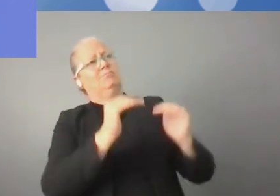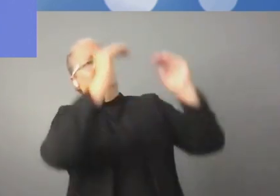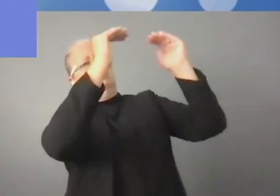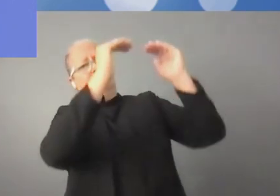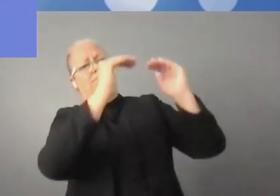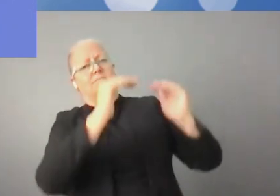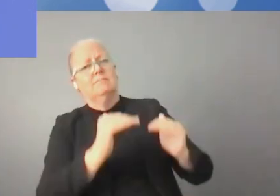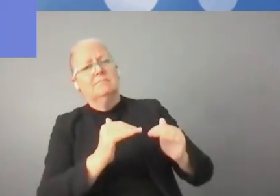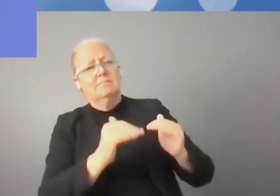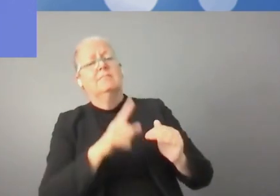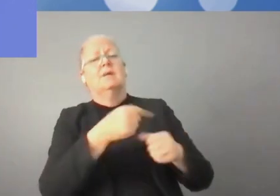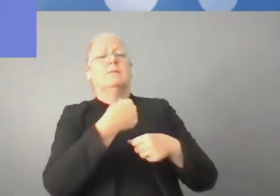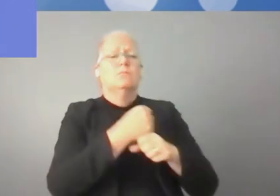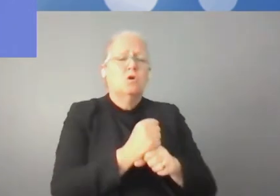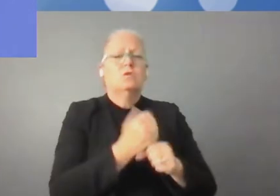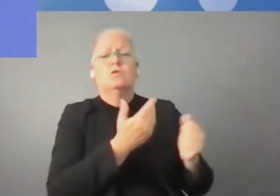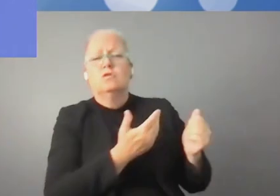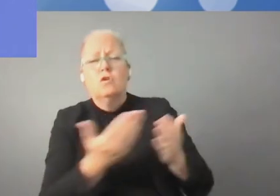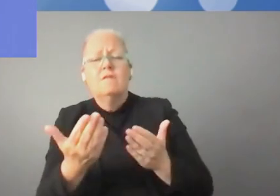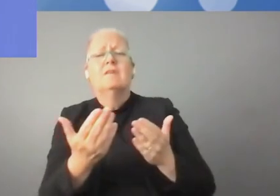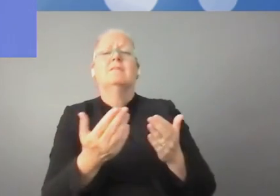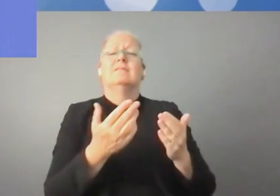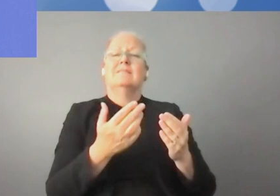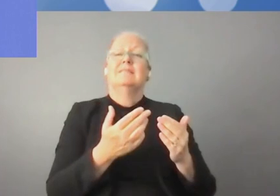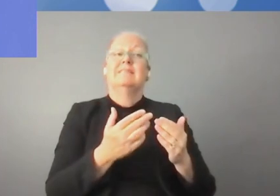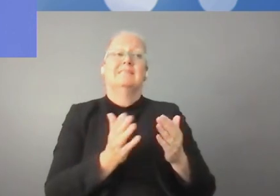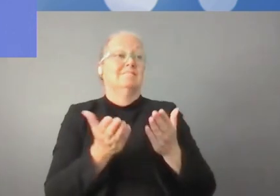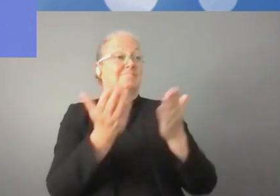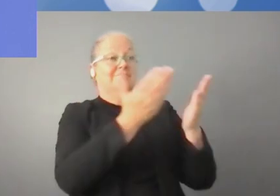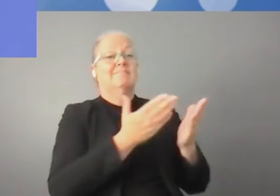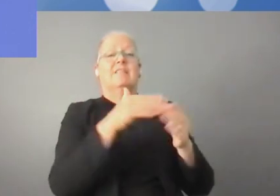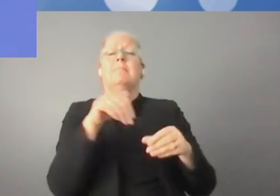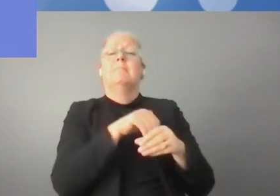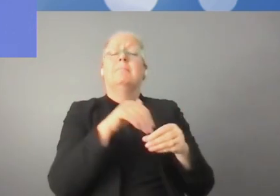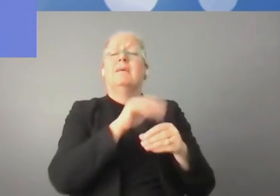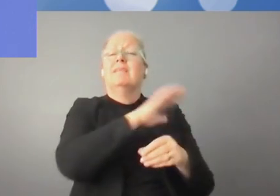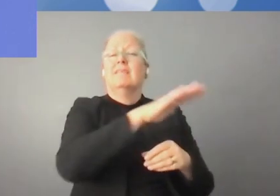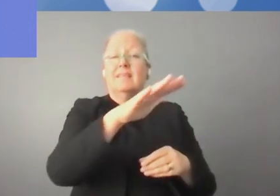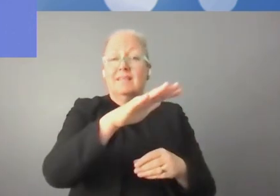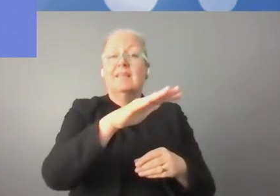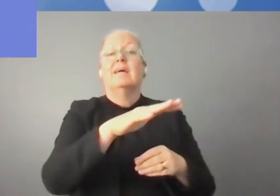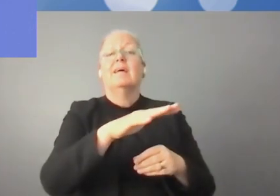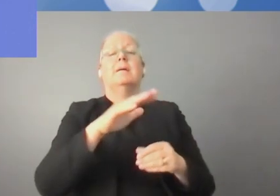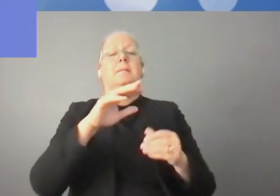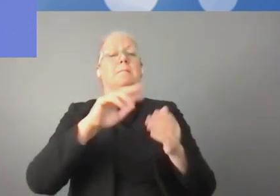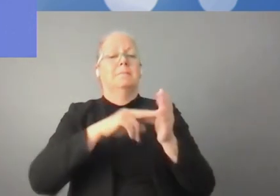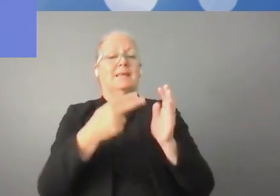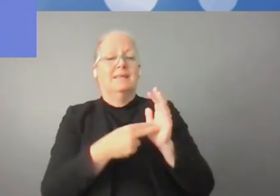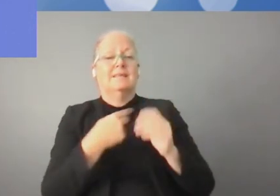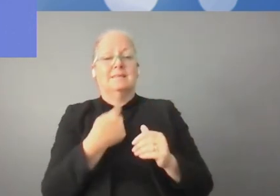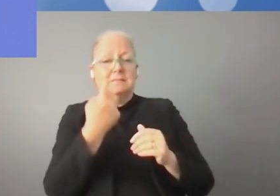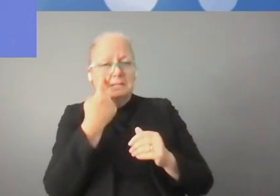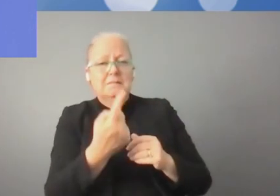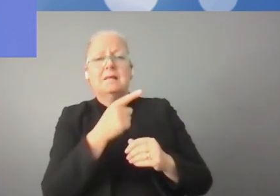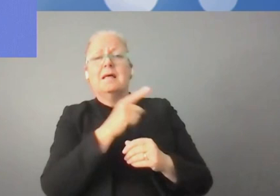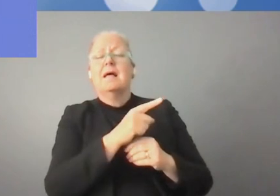aimé. Donc je pense que nous devrions nous concentrer là-dessus aussi. Nous devrions veiller à ce que dans les pays membres,